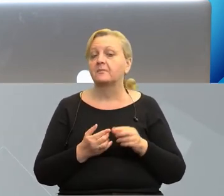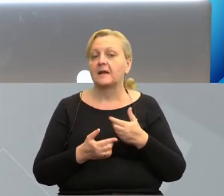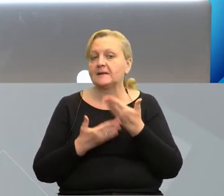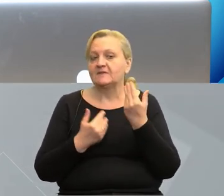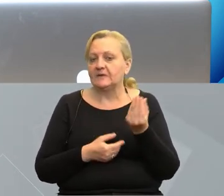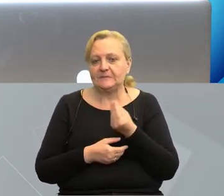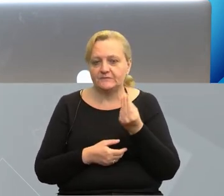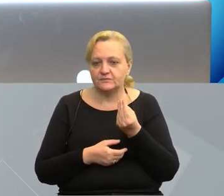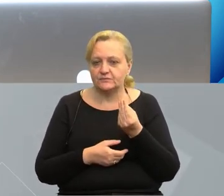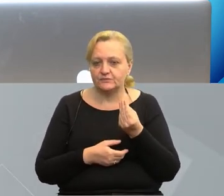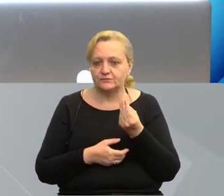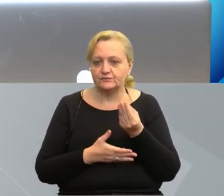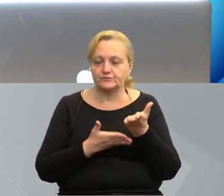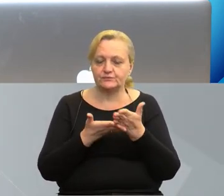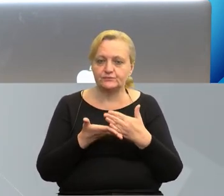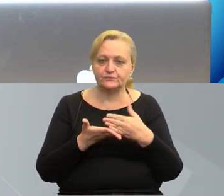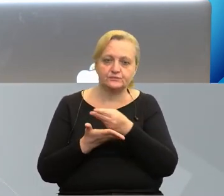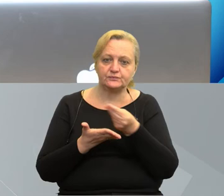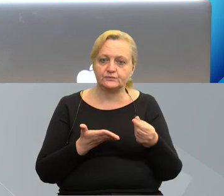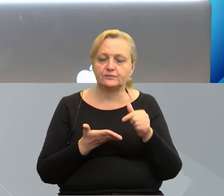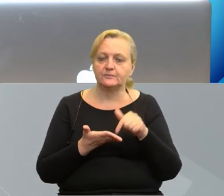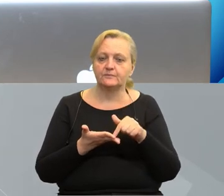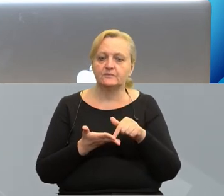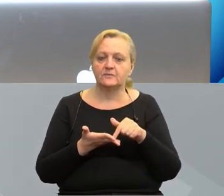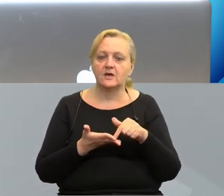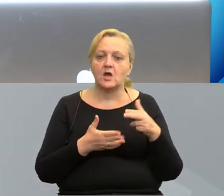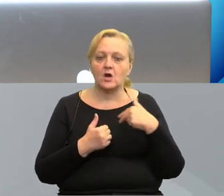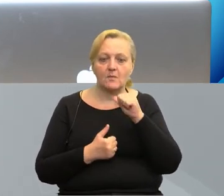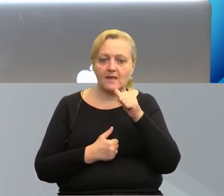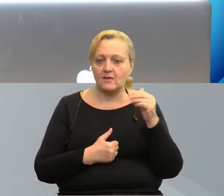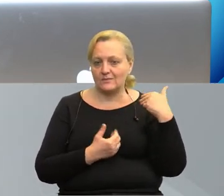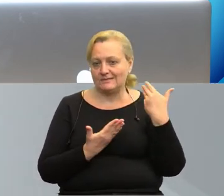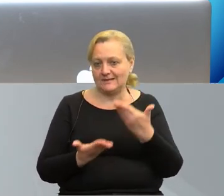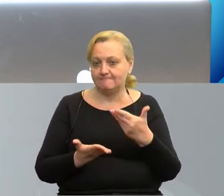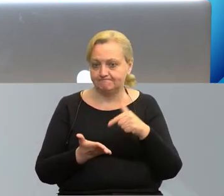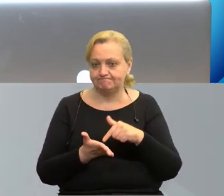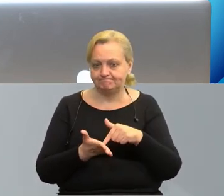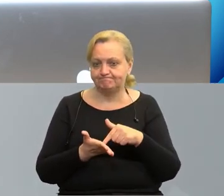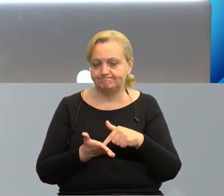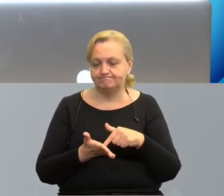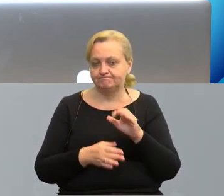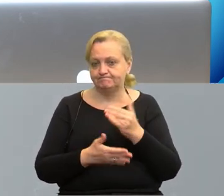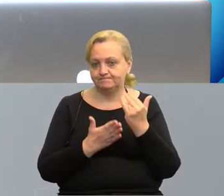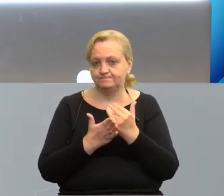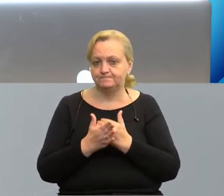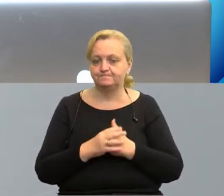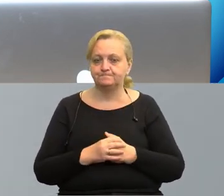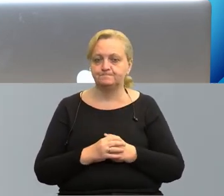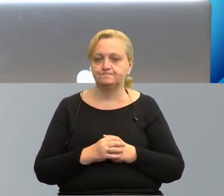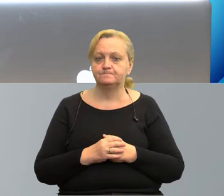wiemy jaka część zostanie środków przeznaczona przez Komisję Europejską na ten program.